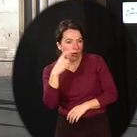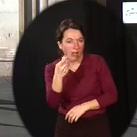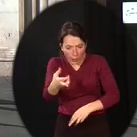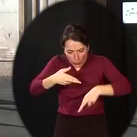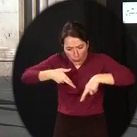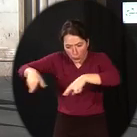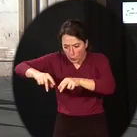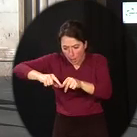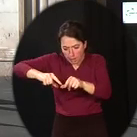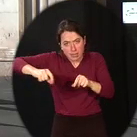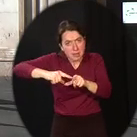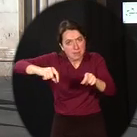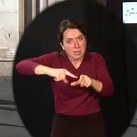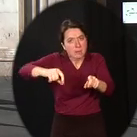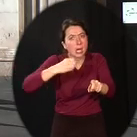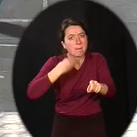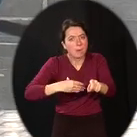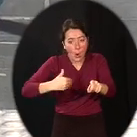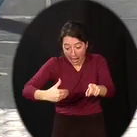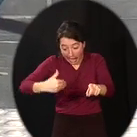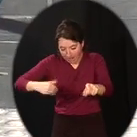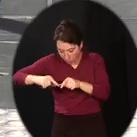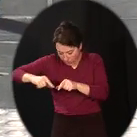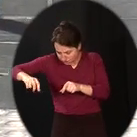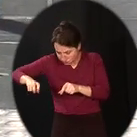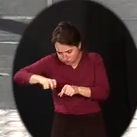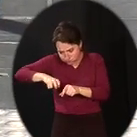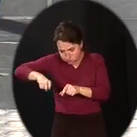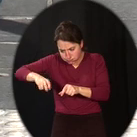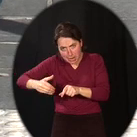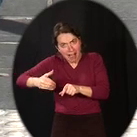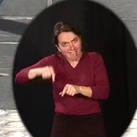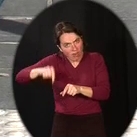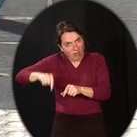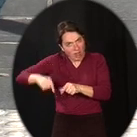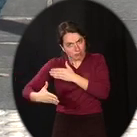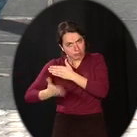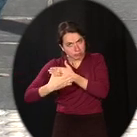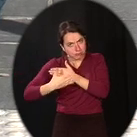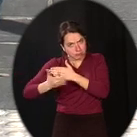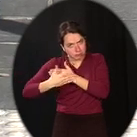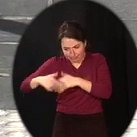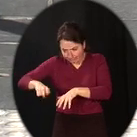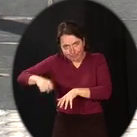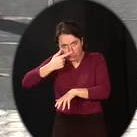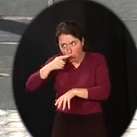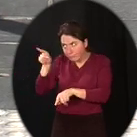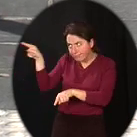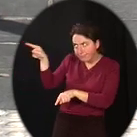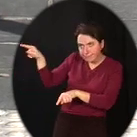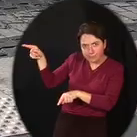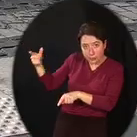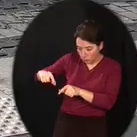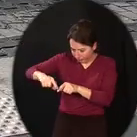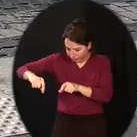a très souvent au sol des bandes avec des petites boules. Vous sentez la boule sous le pied, même si vous portez des grosses baskets. C'est une bande d'éveil de